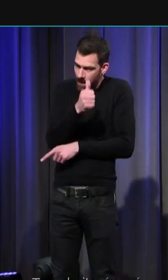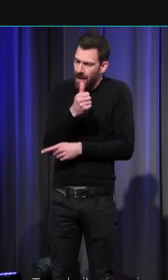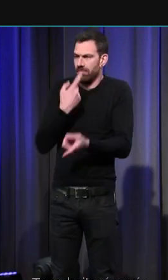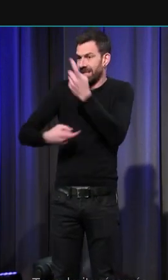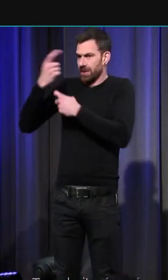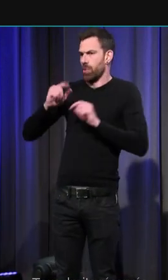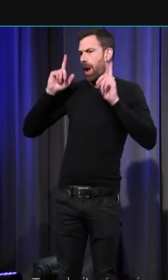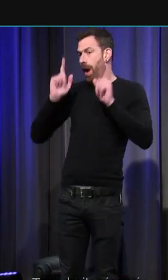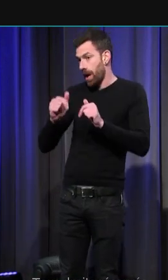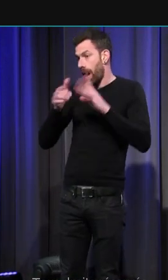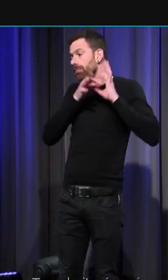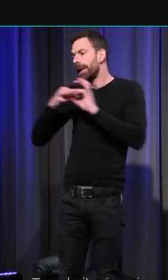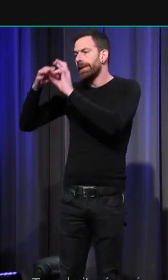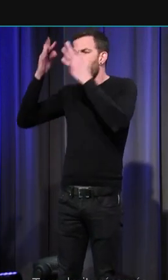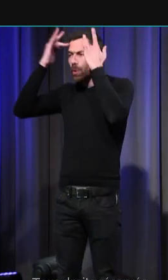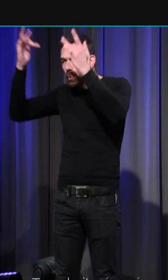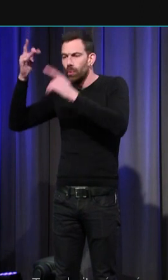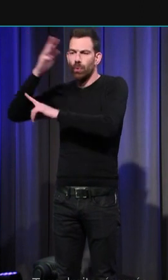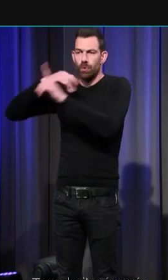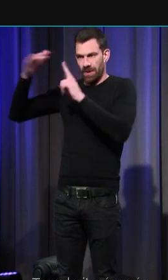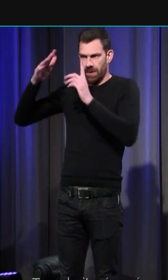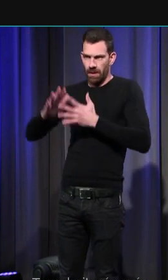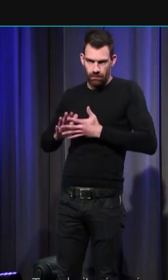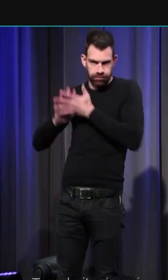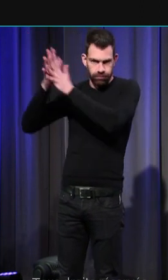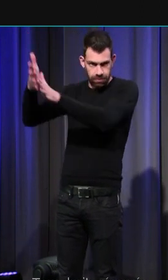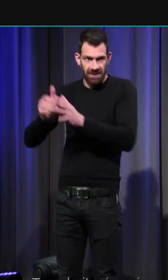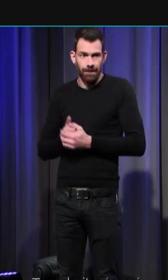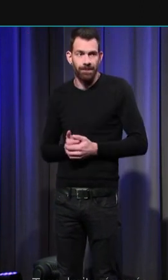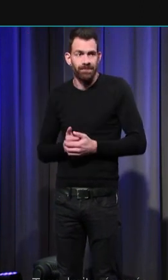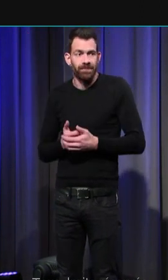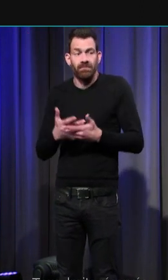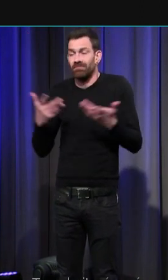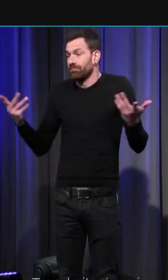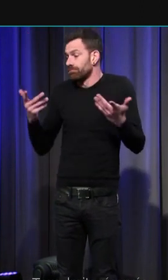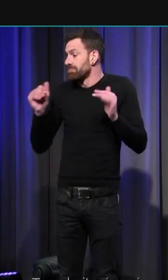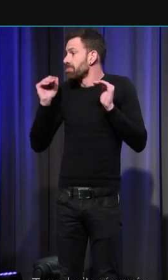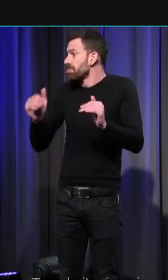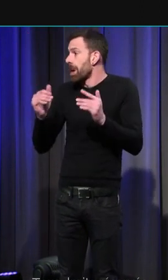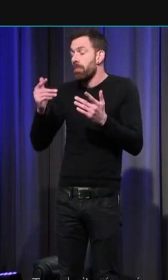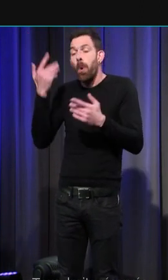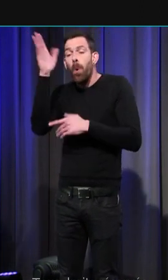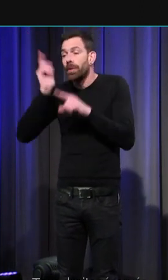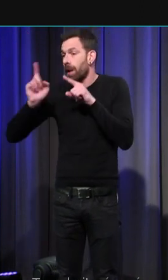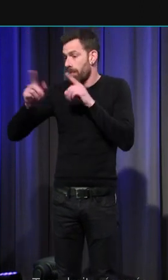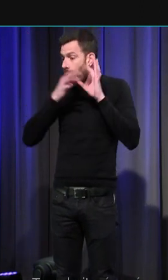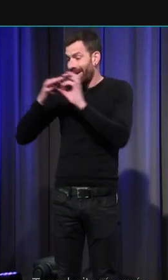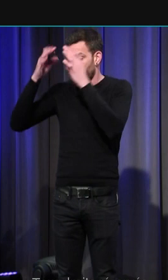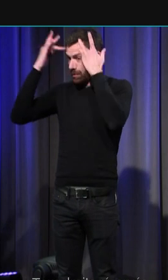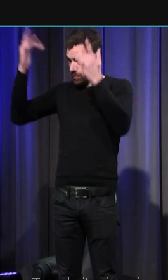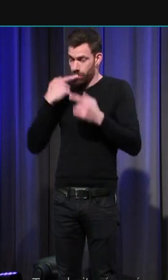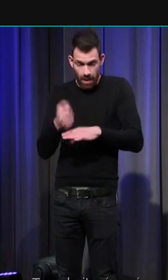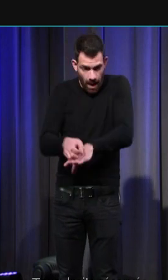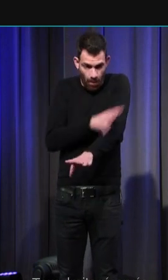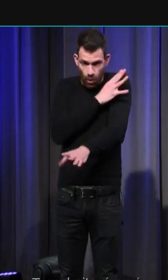contextes culturels et sociaux. Comme tout ce qui est culturellement construit, les émotions naissent, vivent